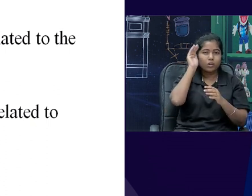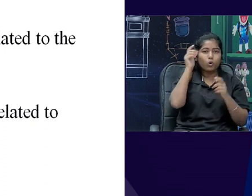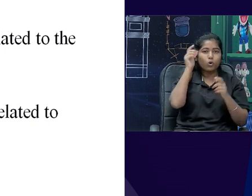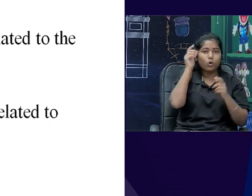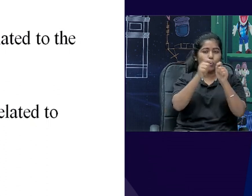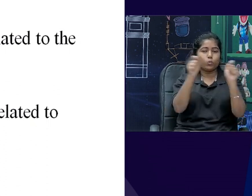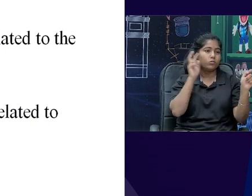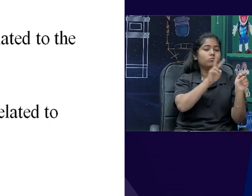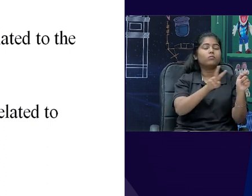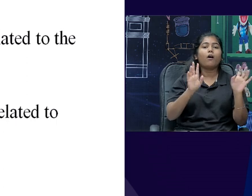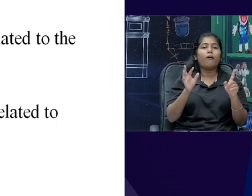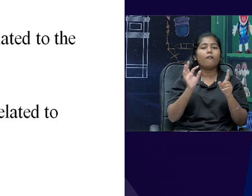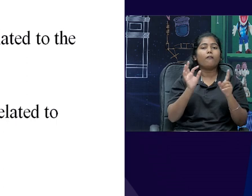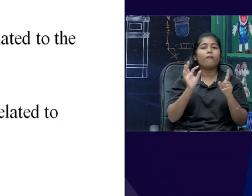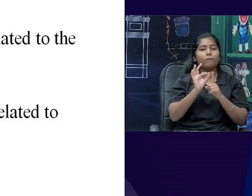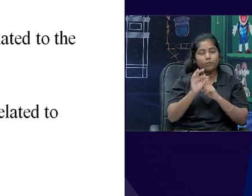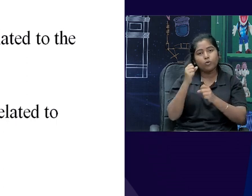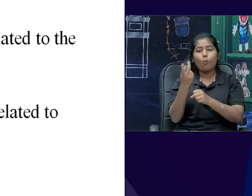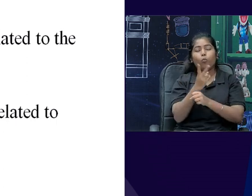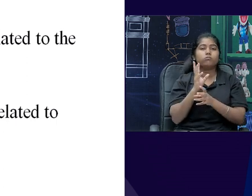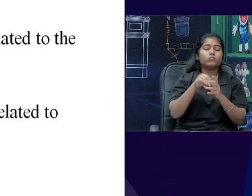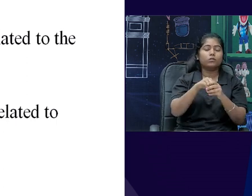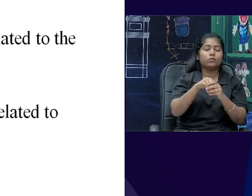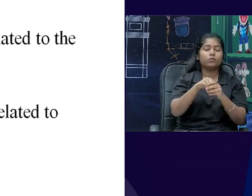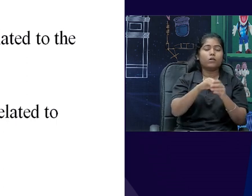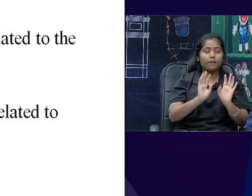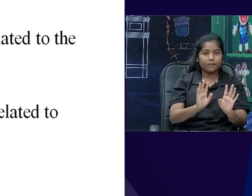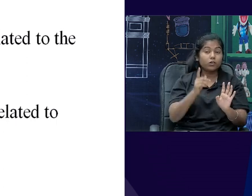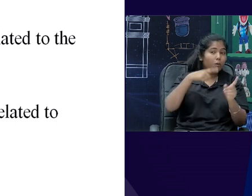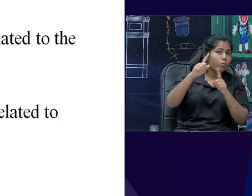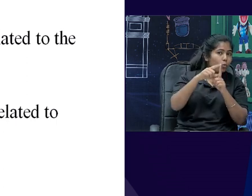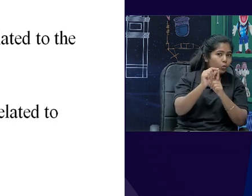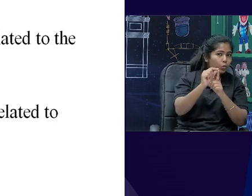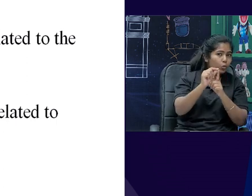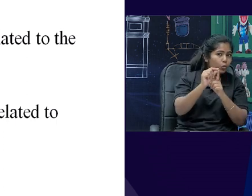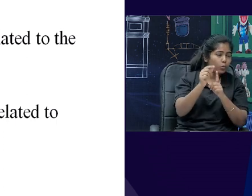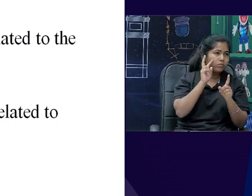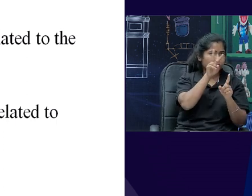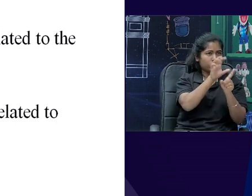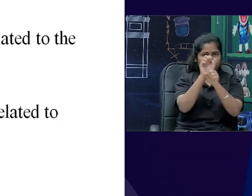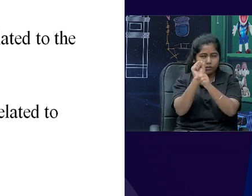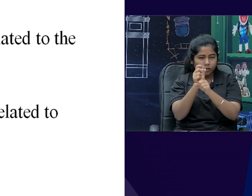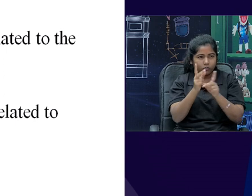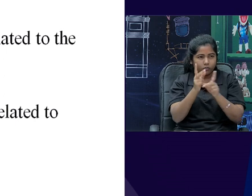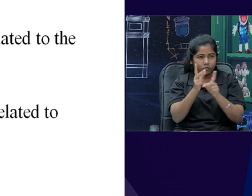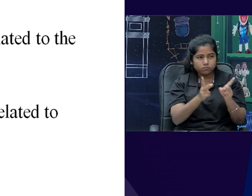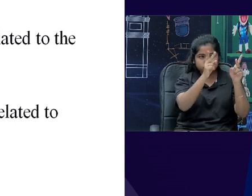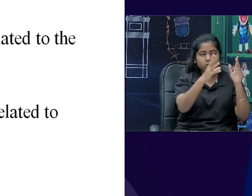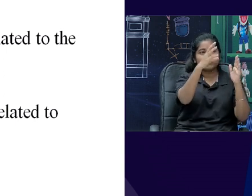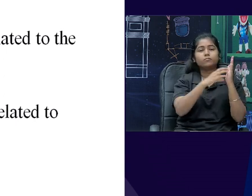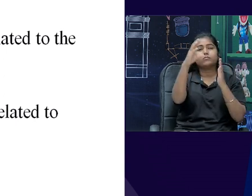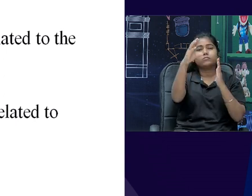so read the newspaper and collect newspaper articles related to the working of enterprises in the public sector